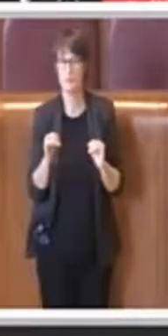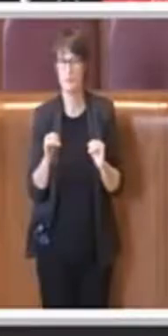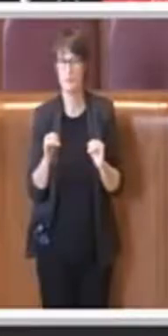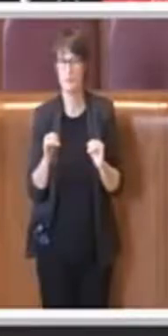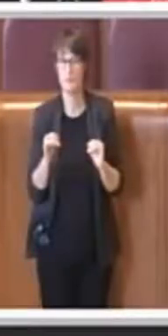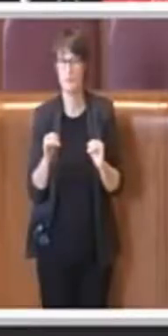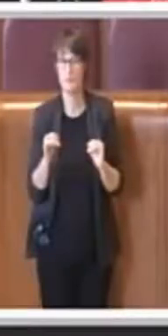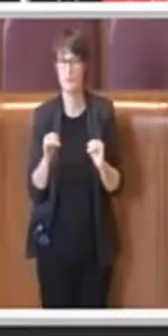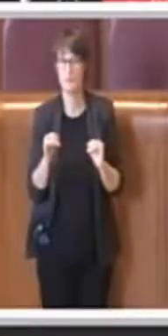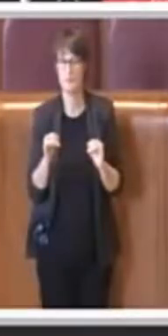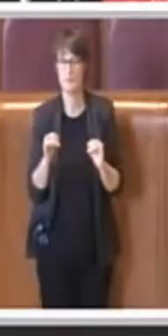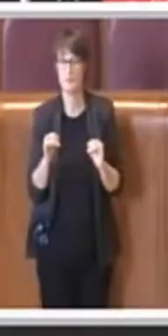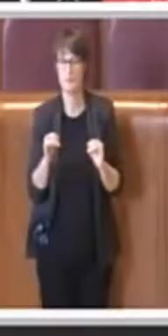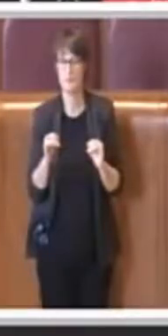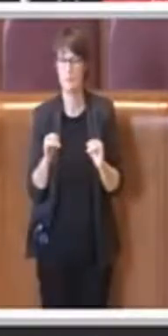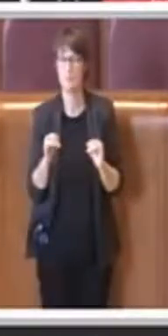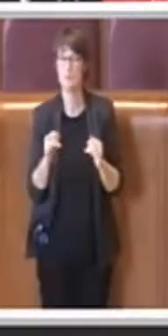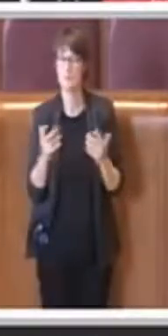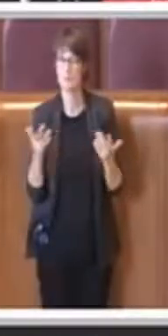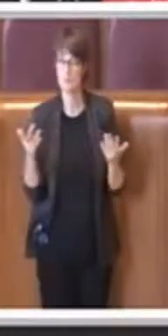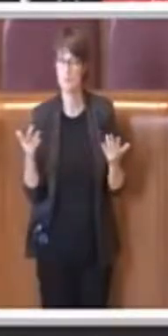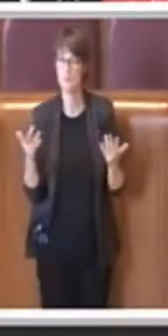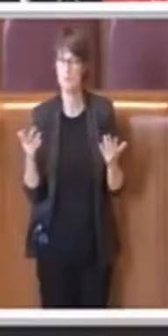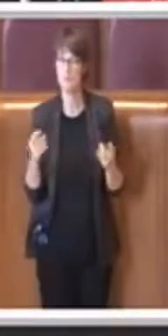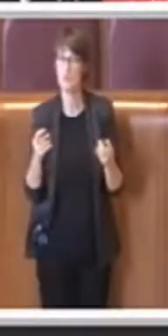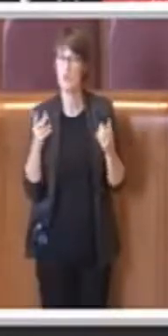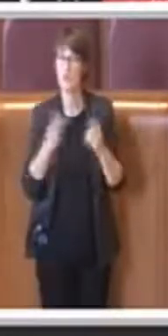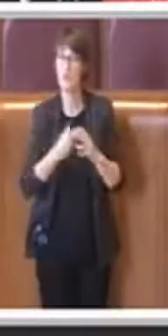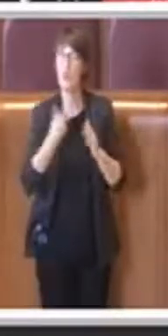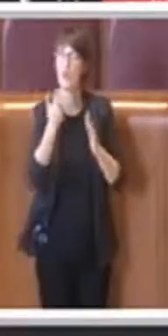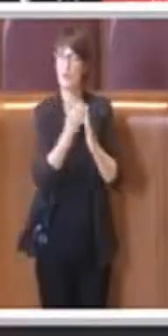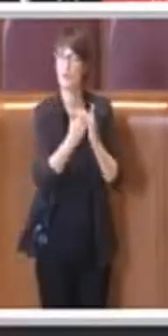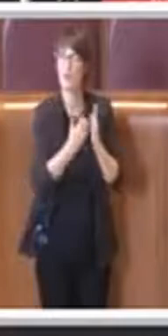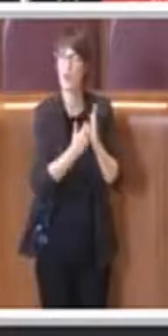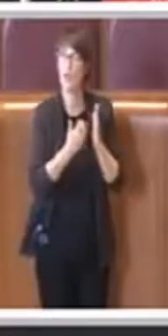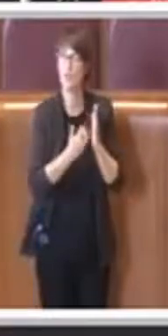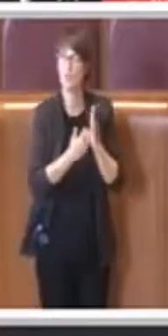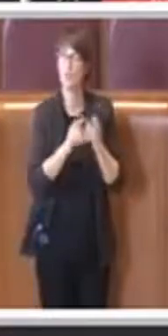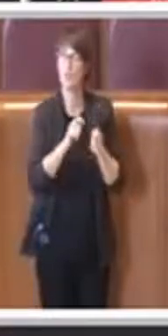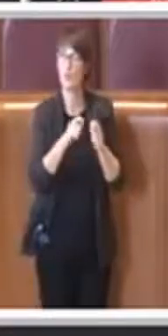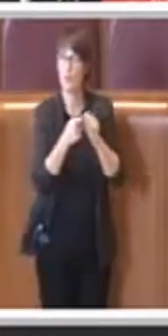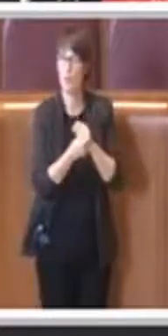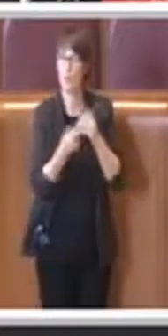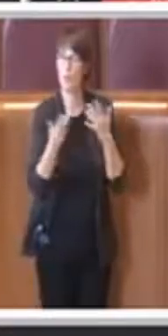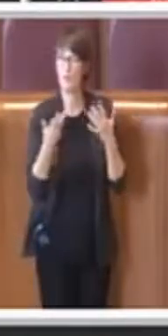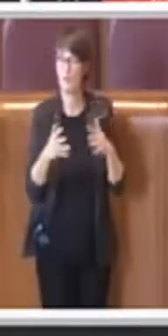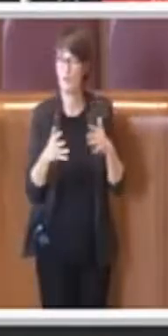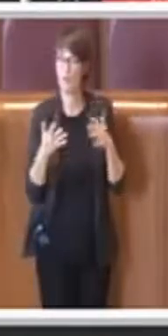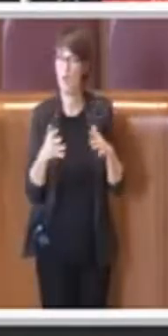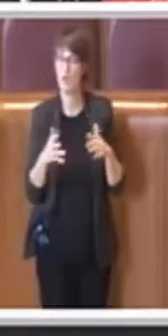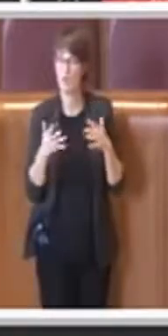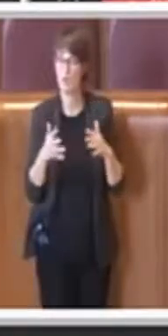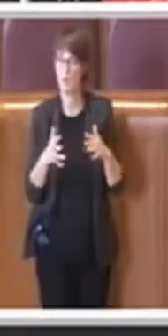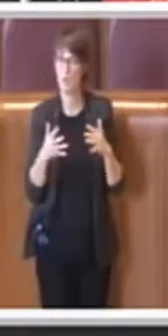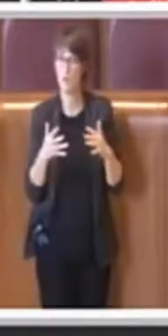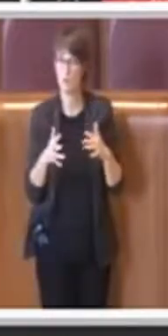la modifica intervenuta dello statuto, prima ovviamente di quella,